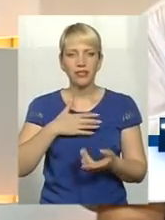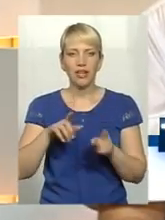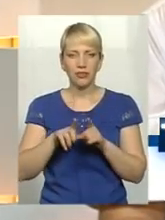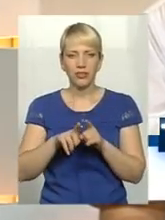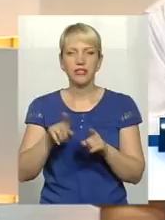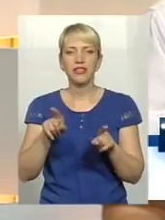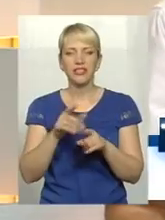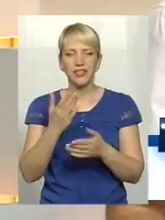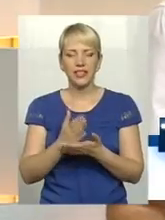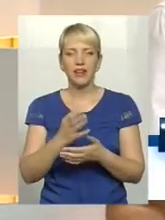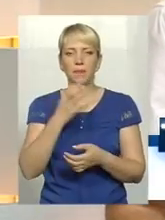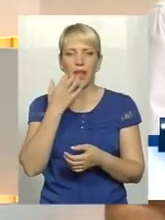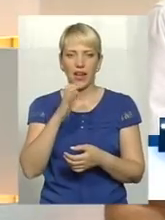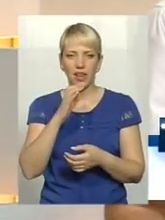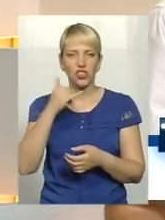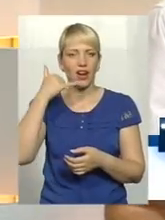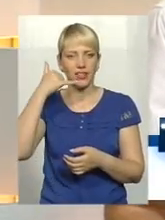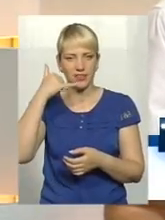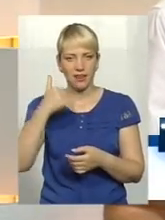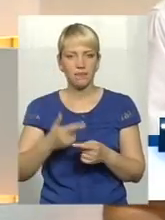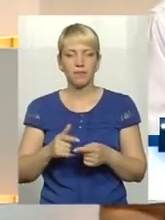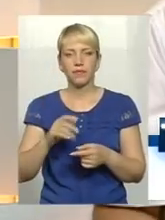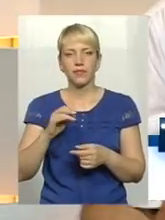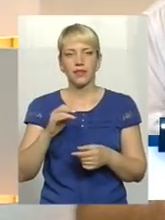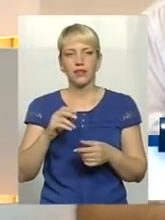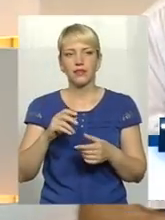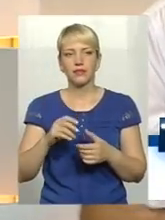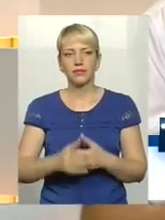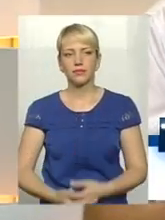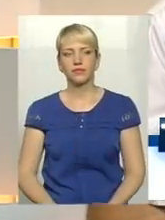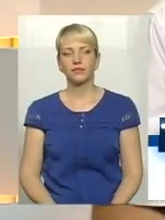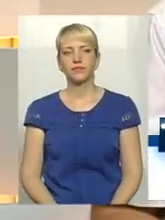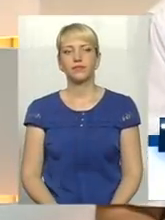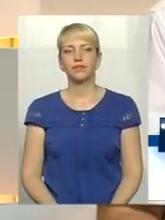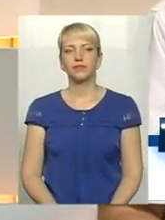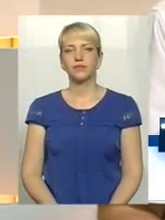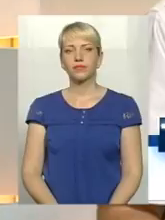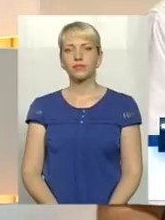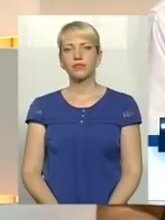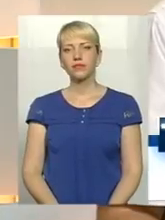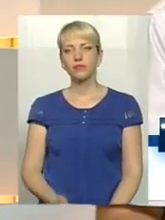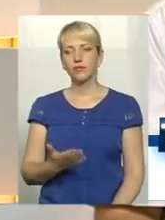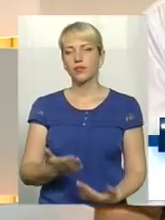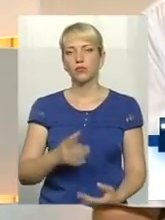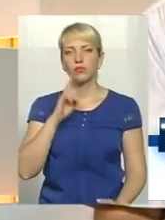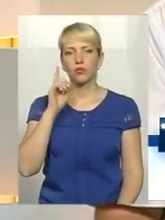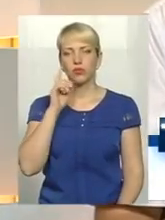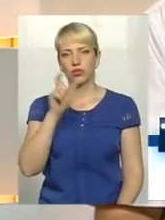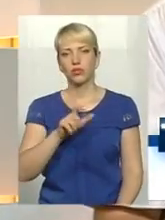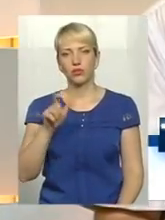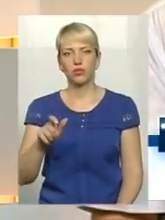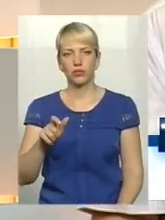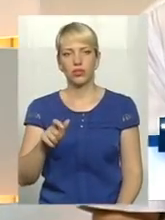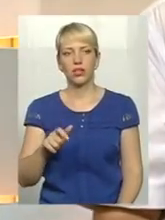є, звичайно, гарячі лінії, телефонні лінії, хто, ну, якщо це молоді люди, дам казати, ну,